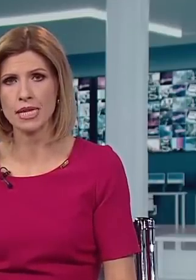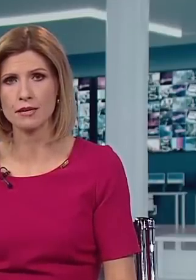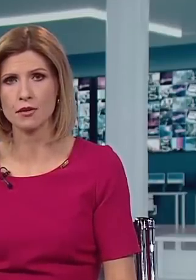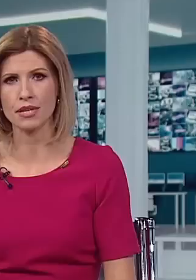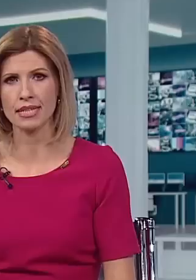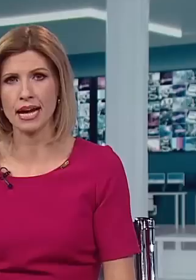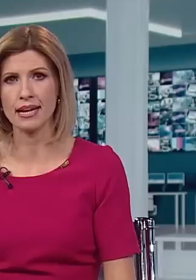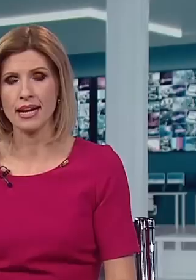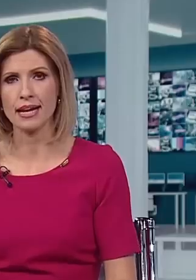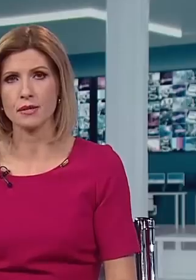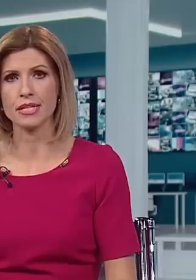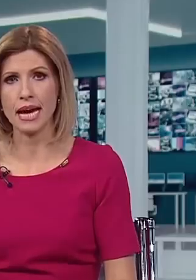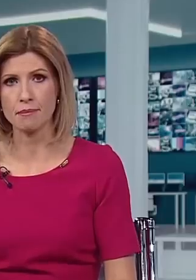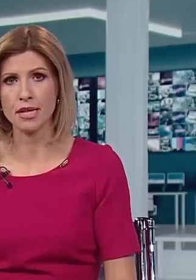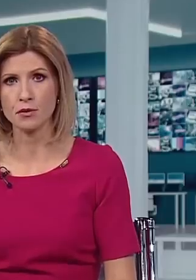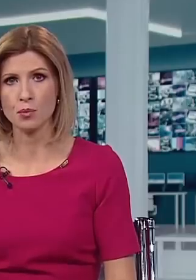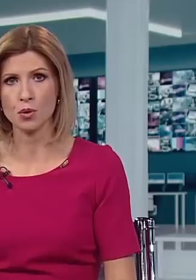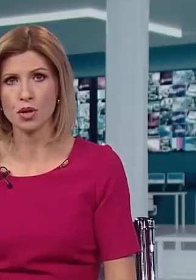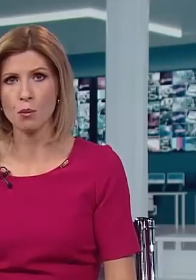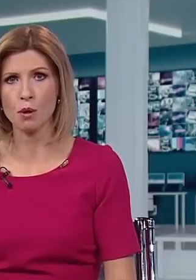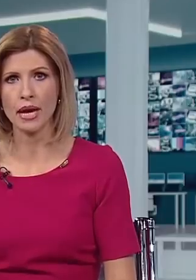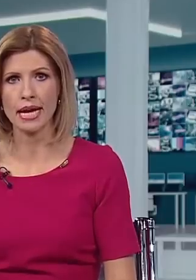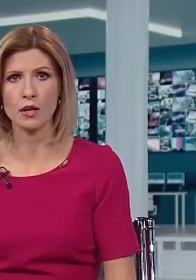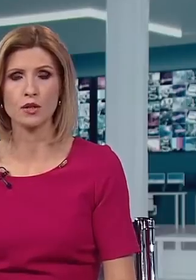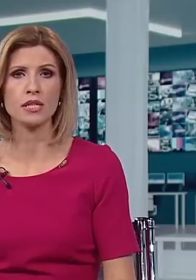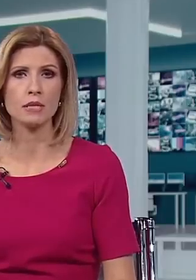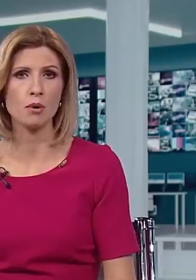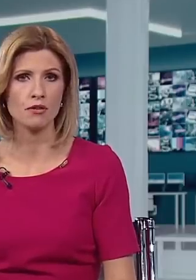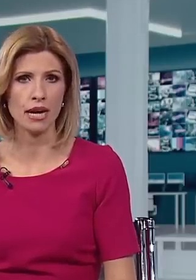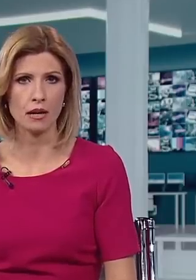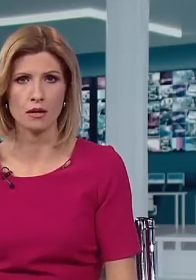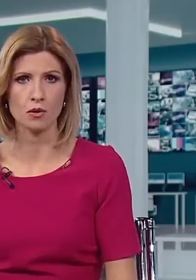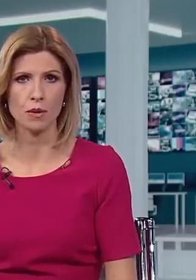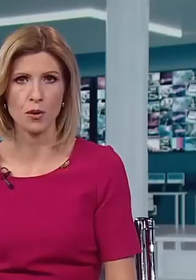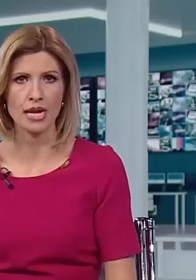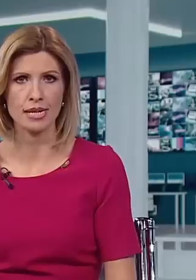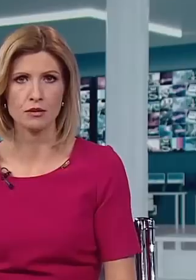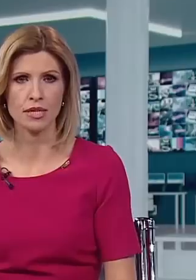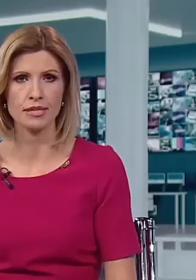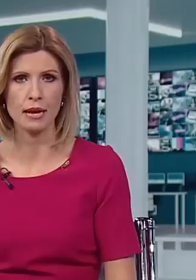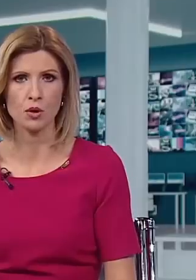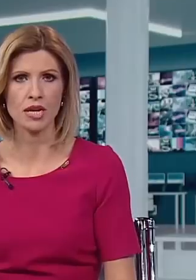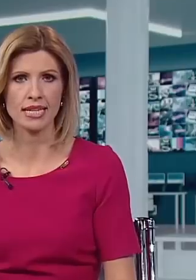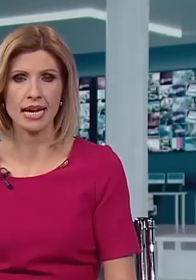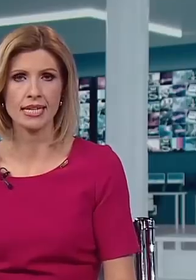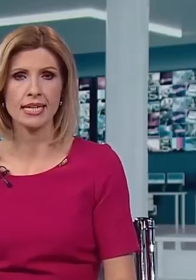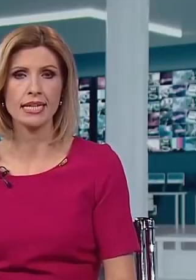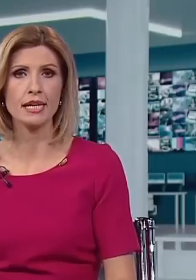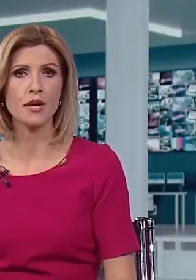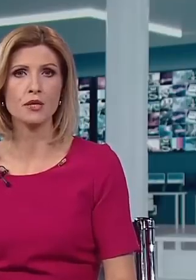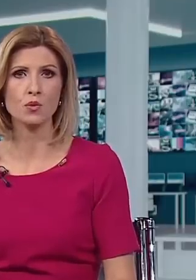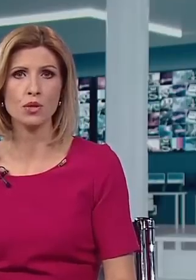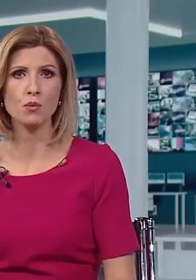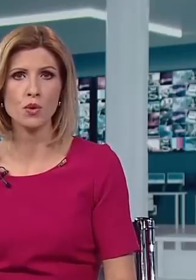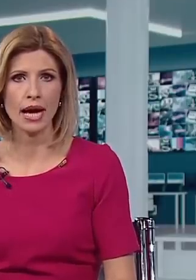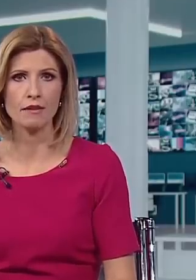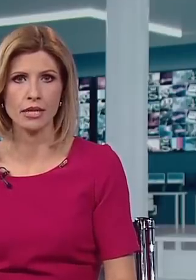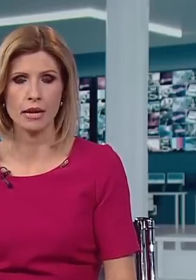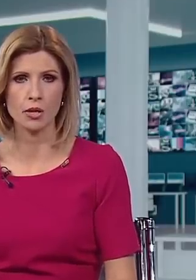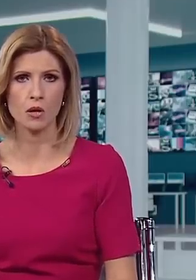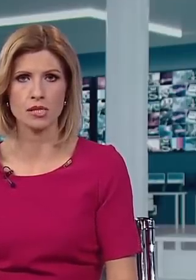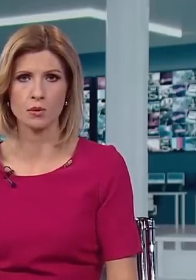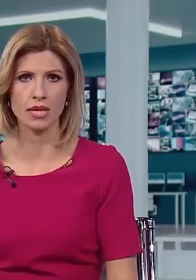kidolgozás alatt áll, ez a gyármentő program, amelyel a nagy iparvállalatok beruházásait támogatják, illetve egy új